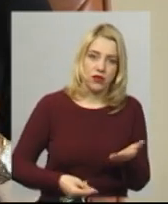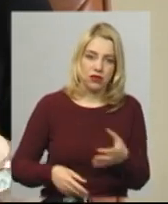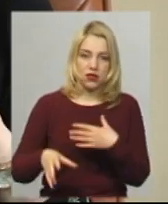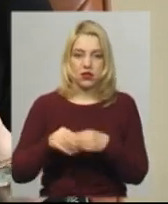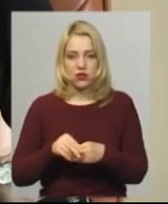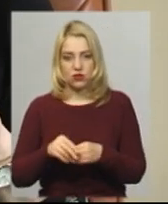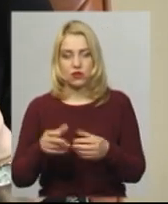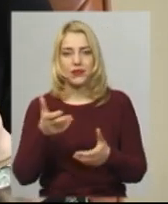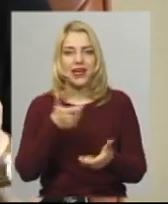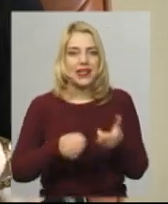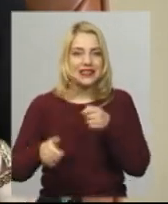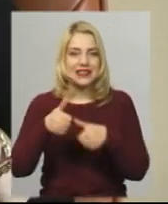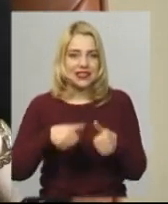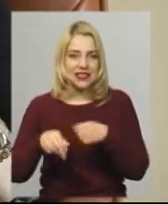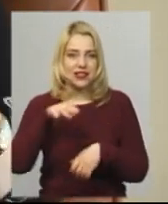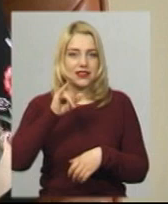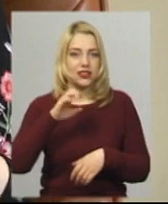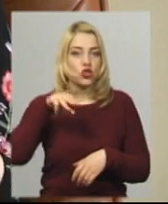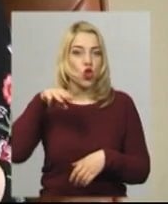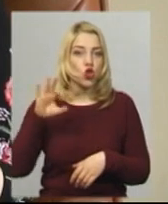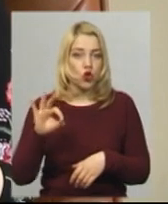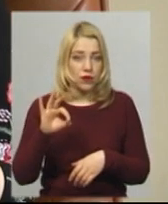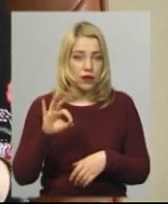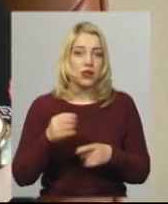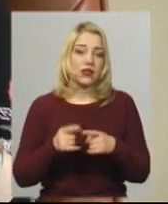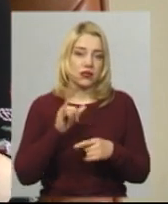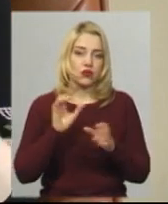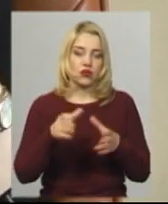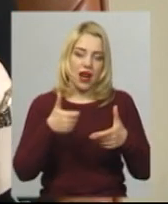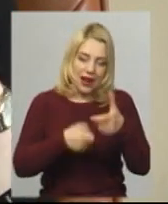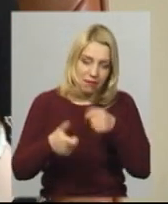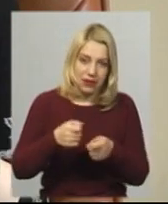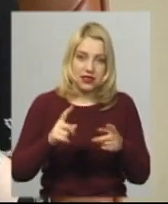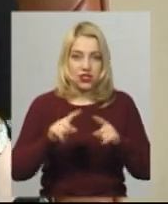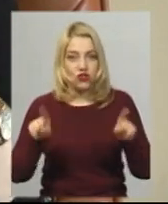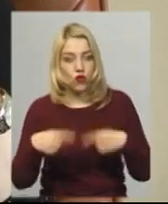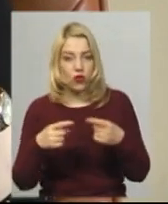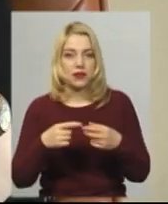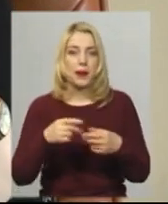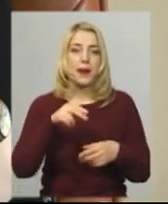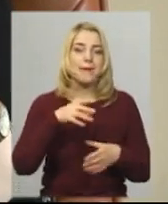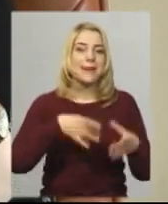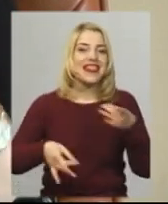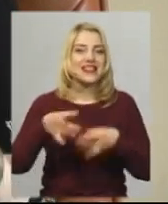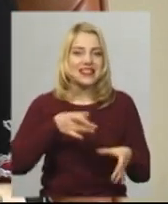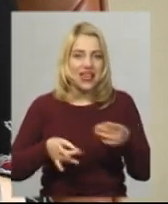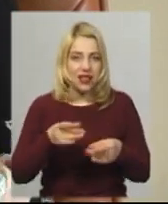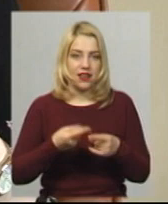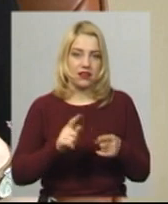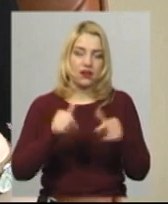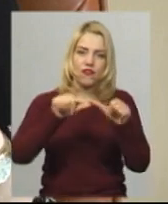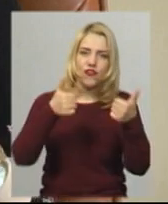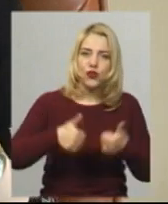готувати, тісто дуже добре, тому що ви щось можете разом ліпити, створювати, пластиліни, якісь